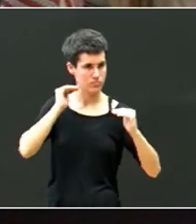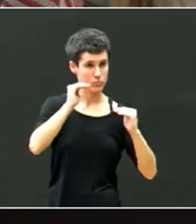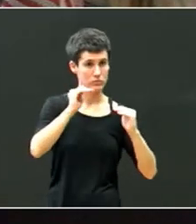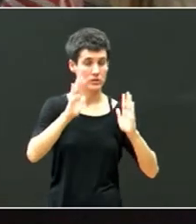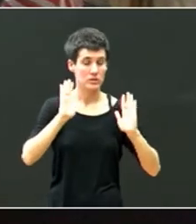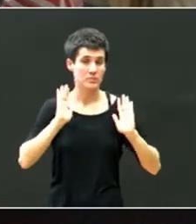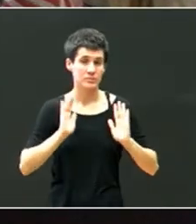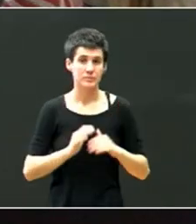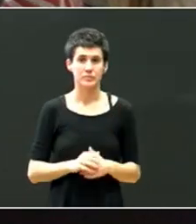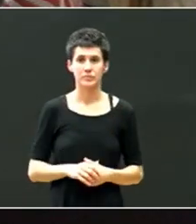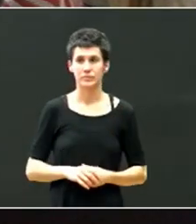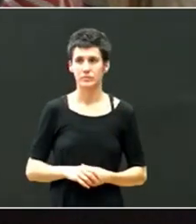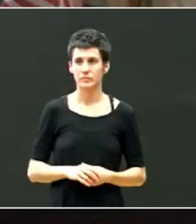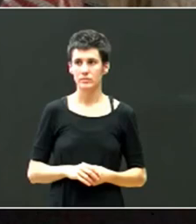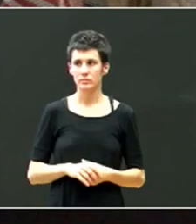guztiz,